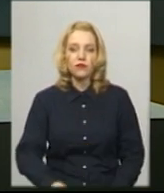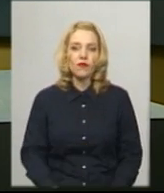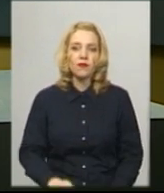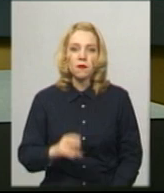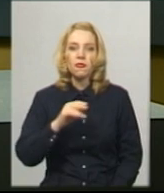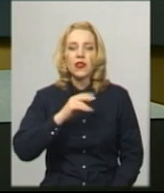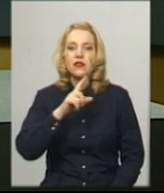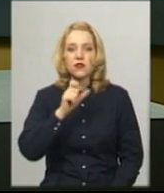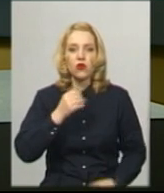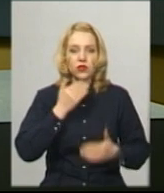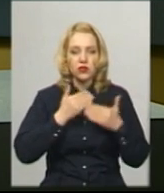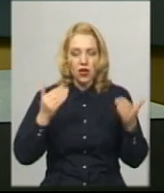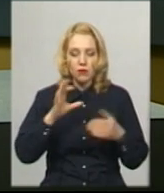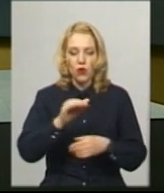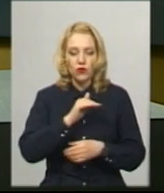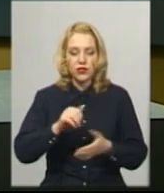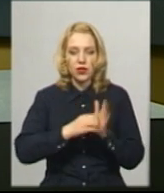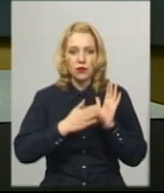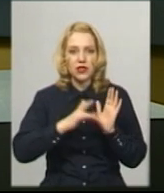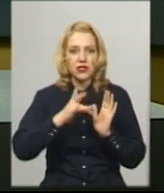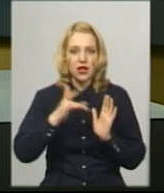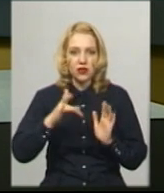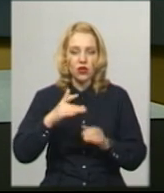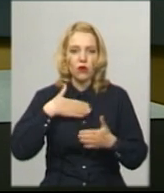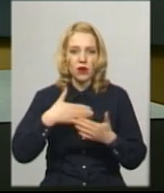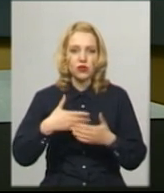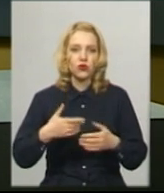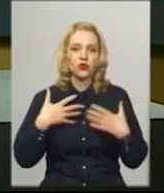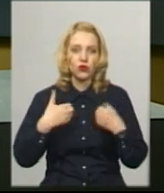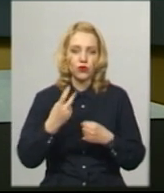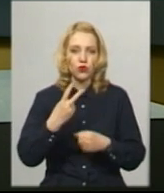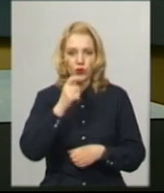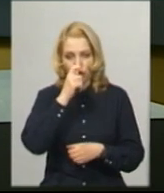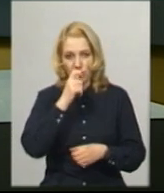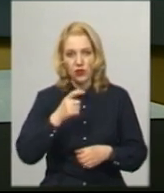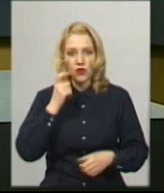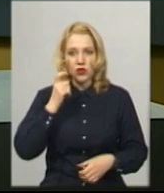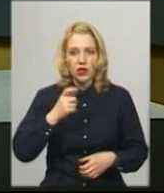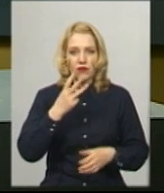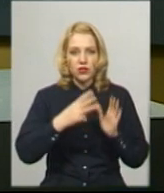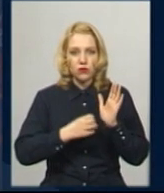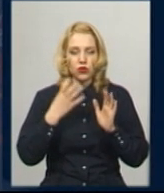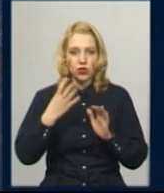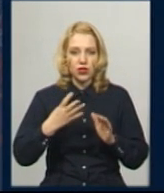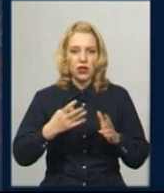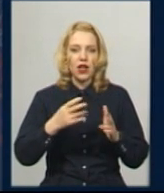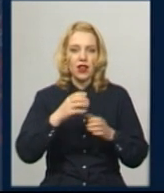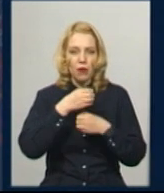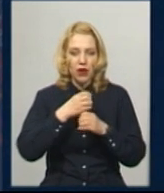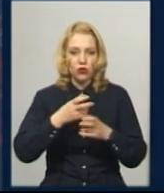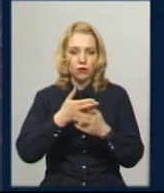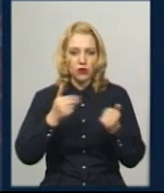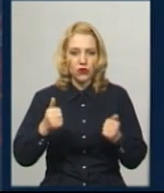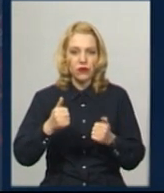останніми офіційними даними Центру громадського здоров'я, 2 квітня в Україні 804 лабораторно підтверджених випадків COVID